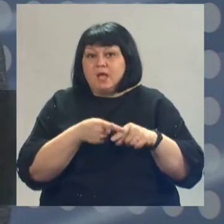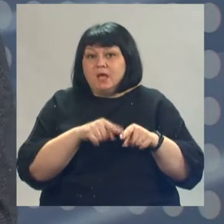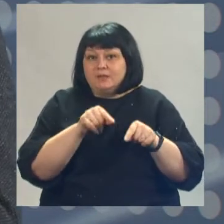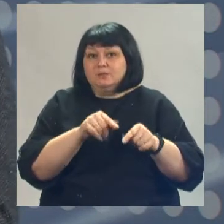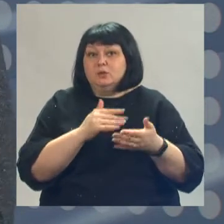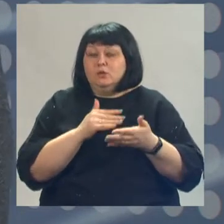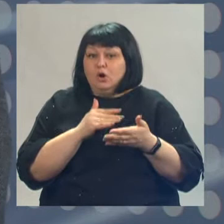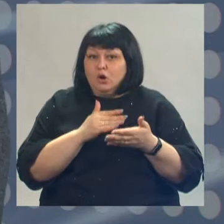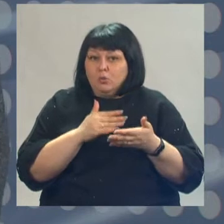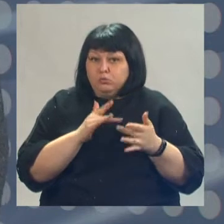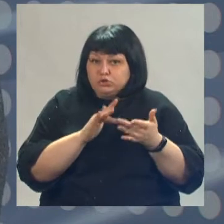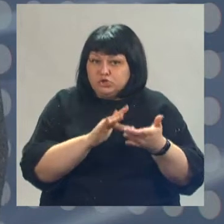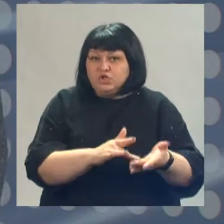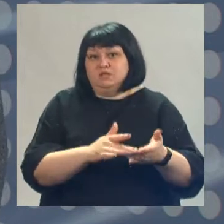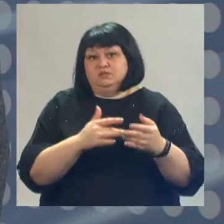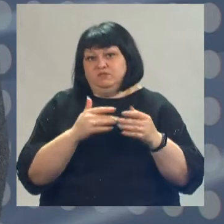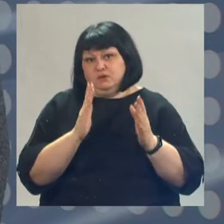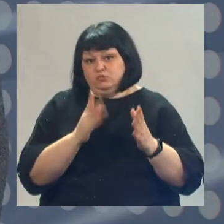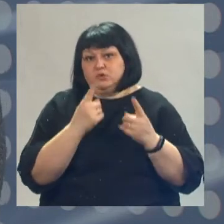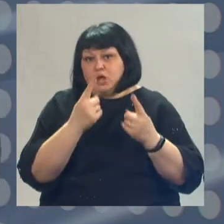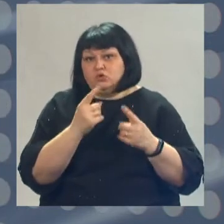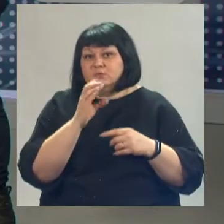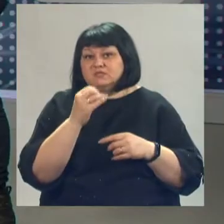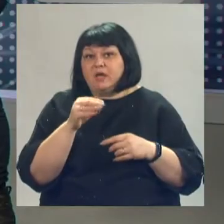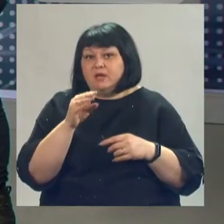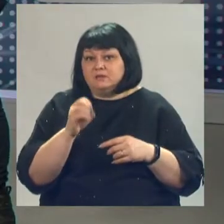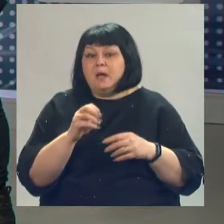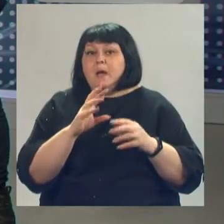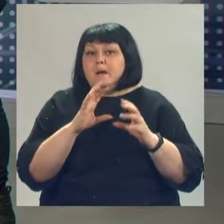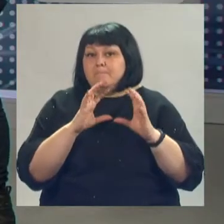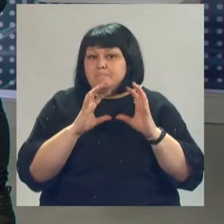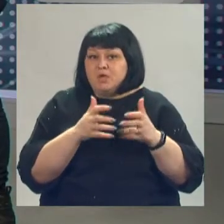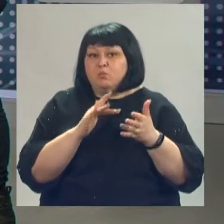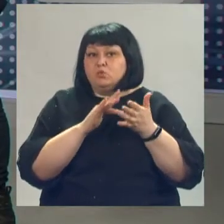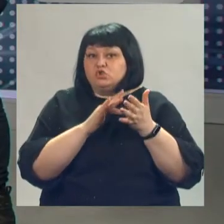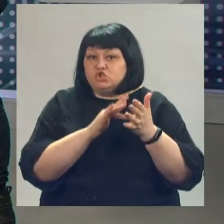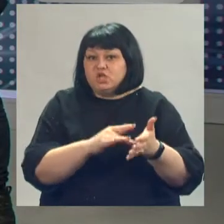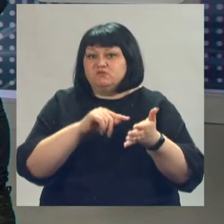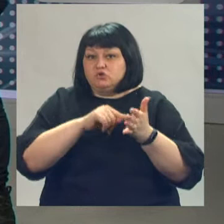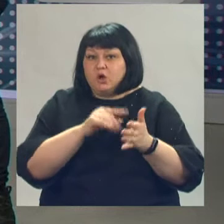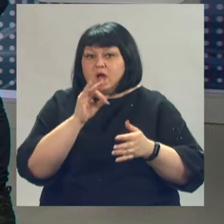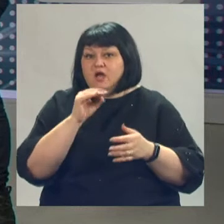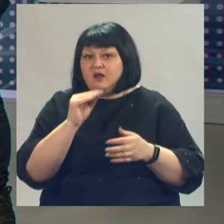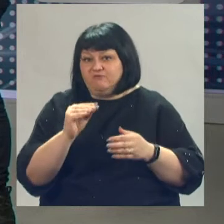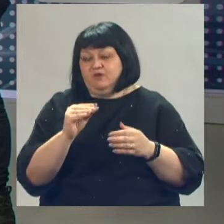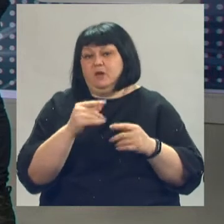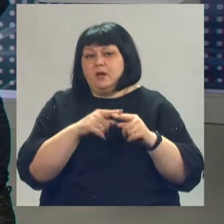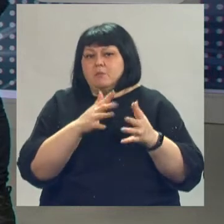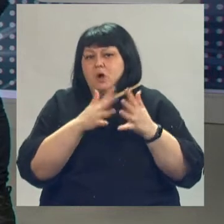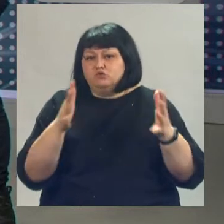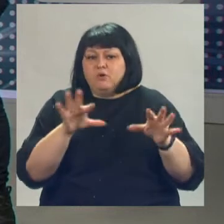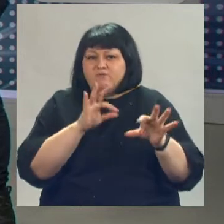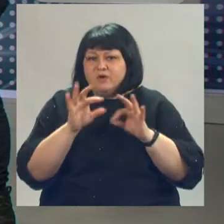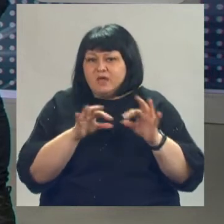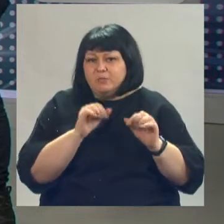саккумулированы на одном сайте, называется мирпутешествий.рф. Там достаточно большой выбор и путешествий, и